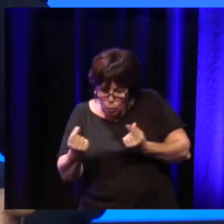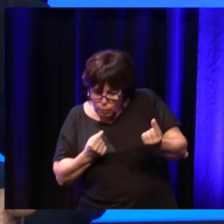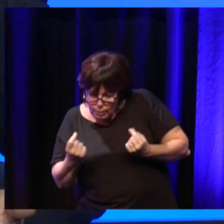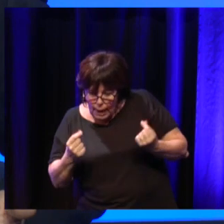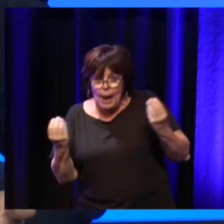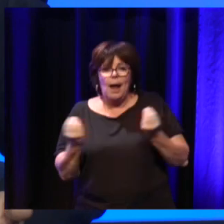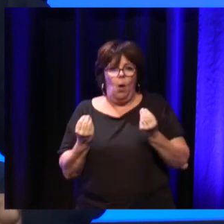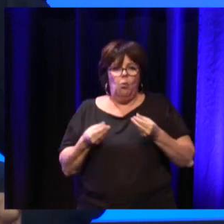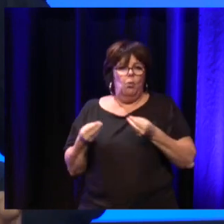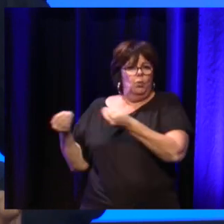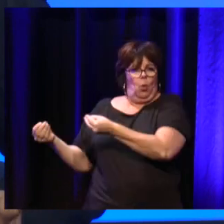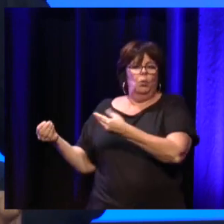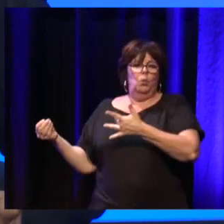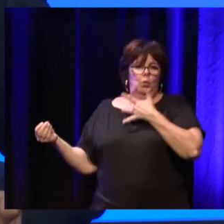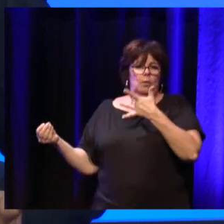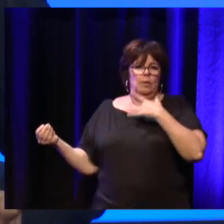dispositifs.